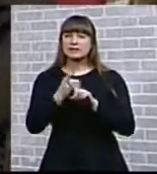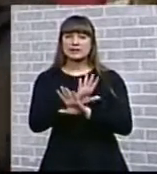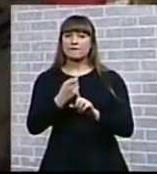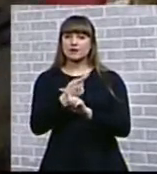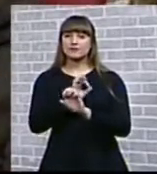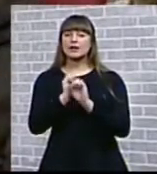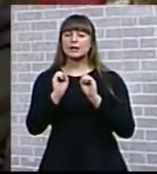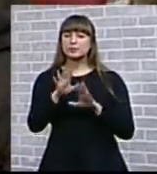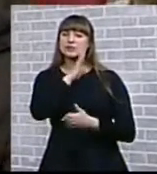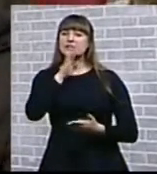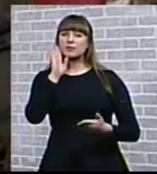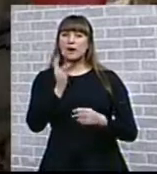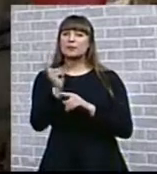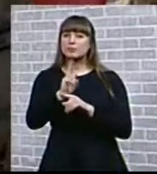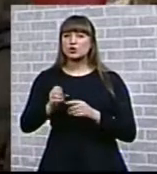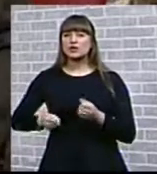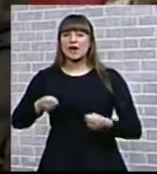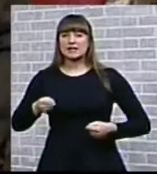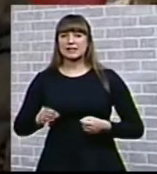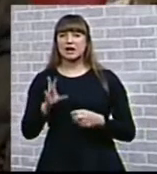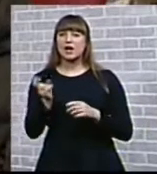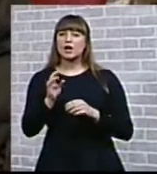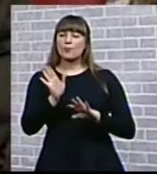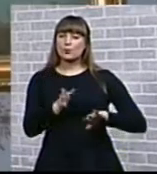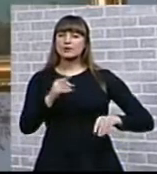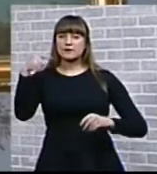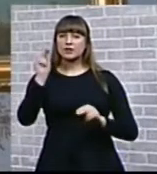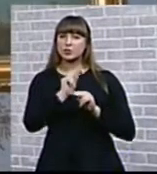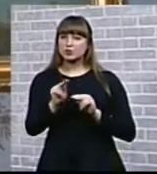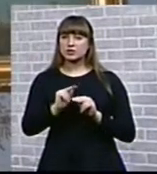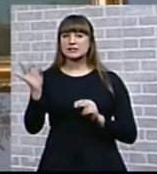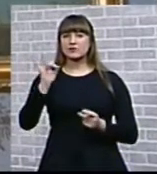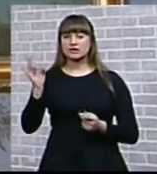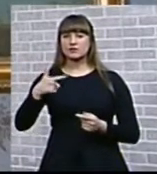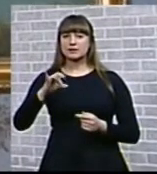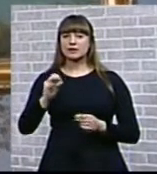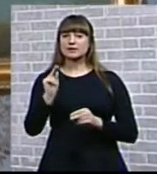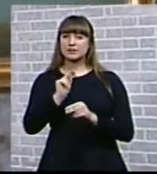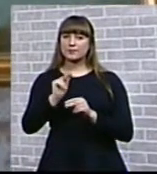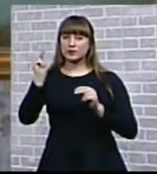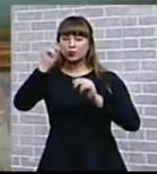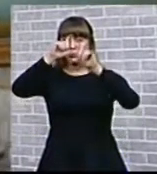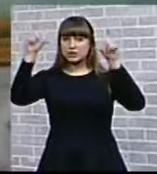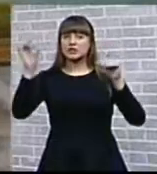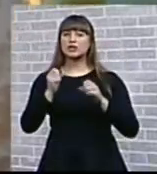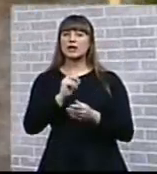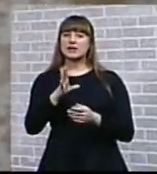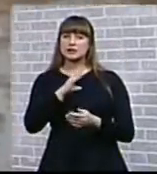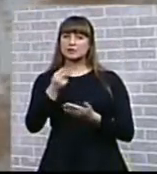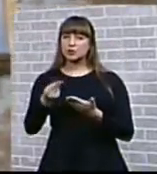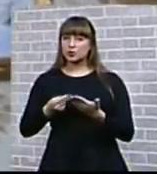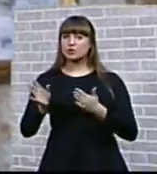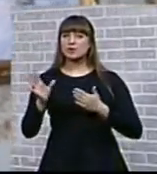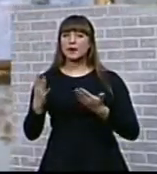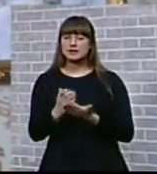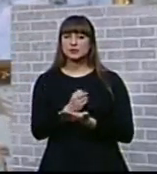к мамке. Пришел больной на костылях, после войны учился в ростовском грековском училище и стал художником. А спасенные евреи после долгих